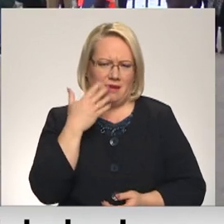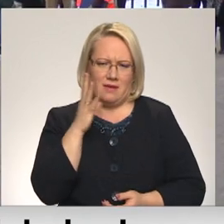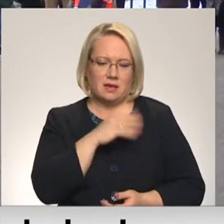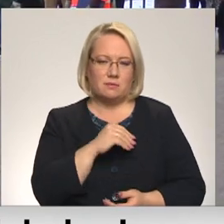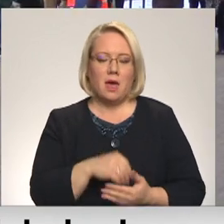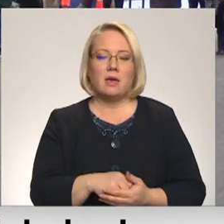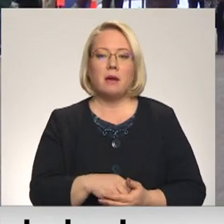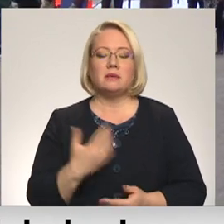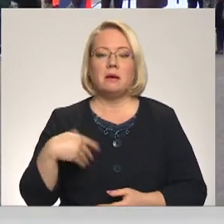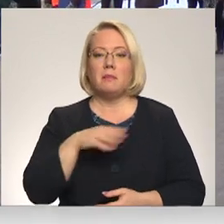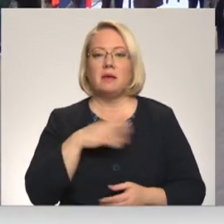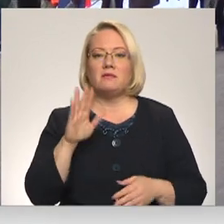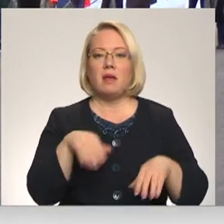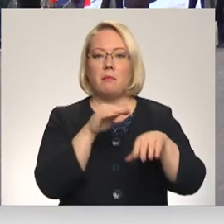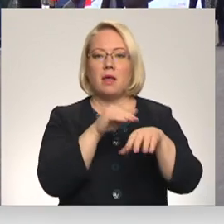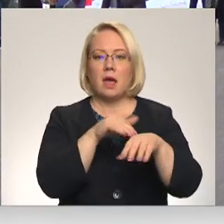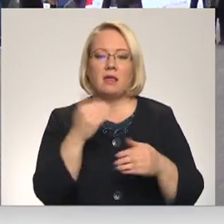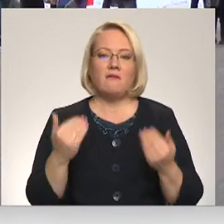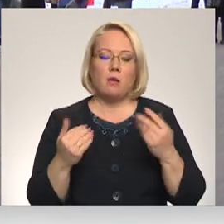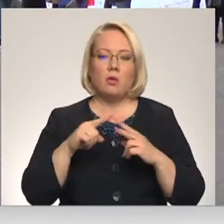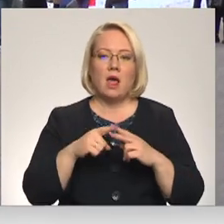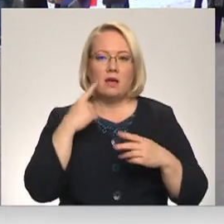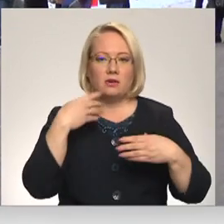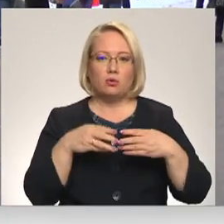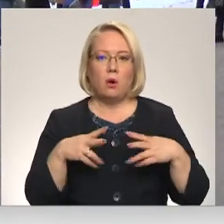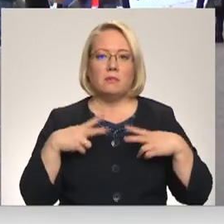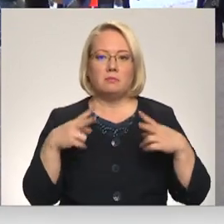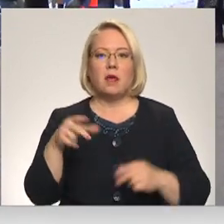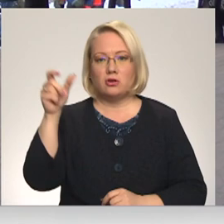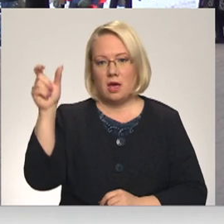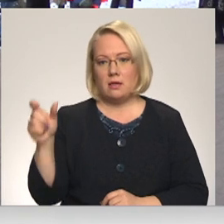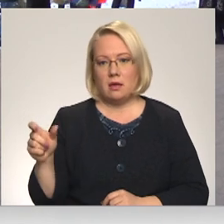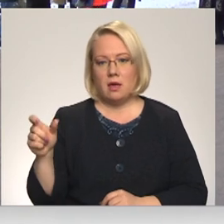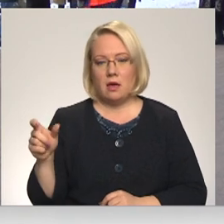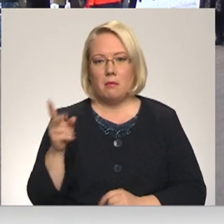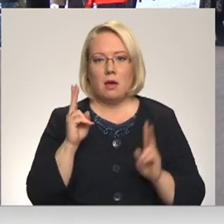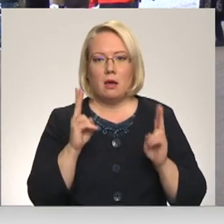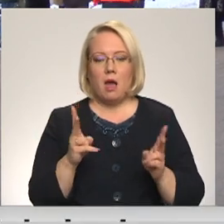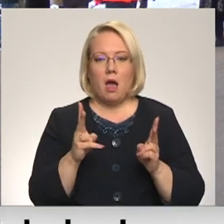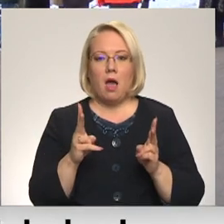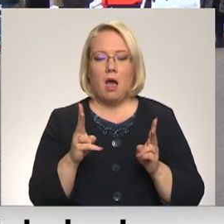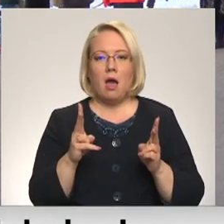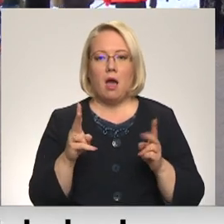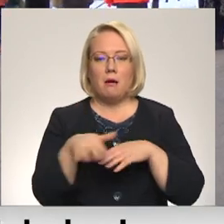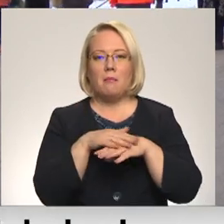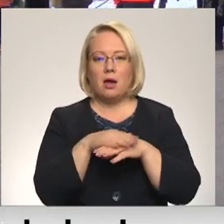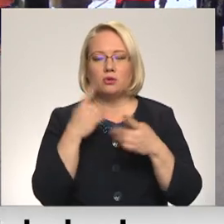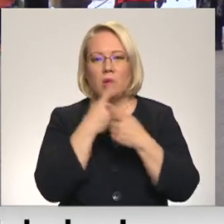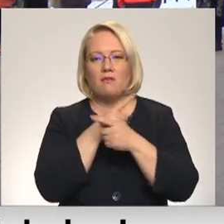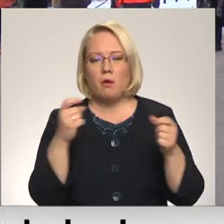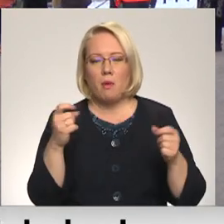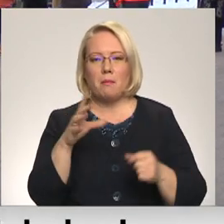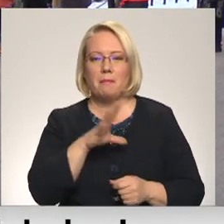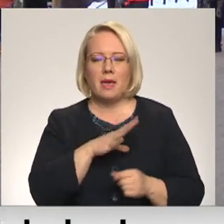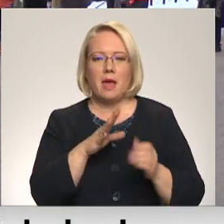Mēs varam atgādināt varbūt Jaugavas domas priekšsēdētājiem, ka plaša ziņas līdzekļos ļoti plaša